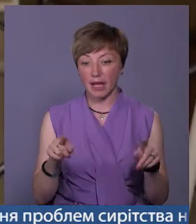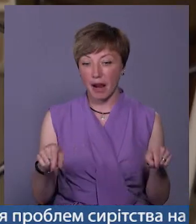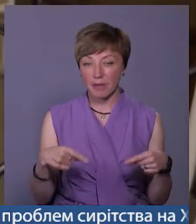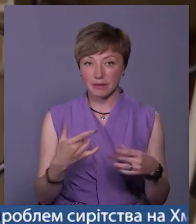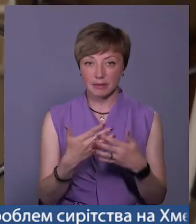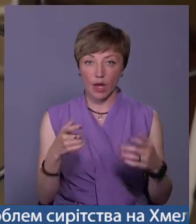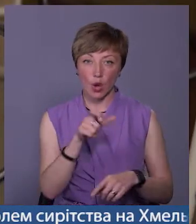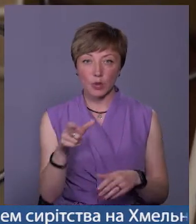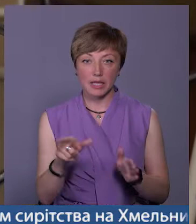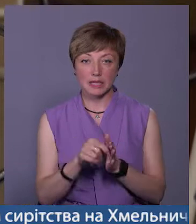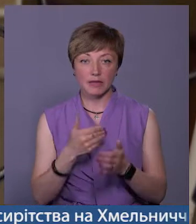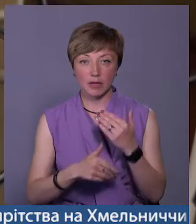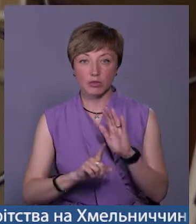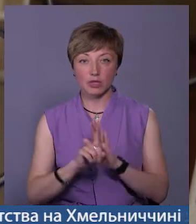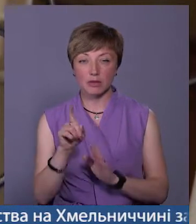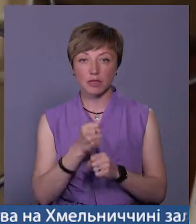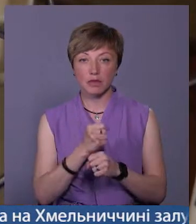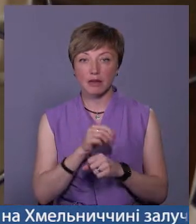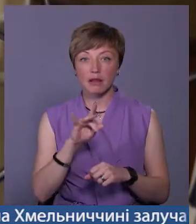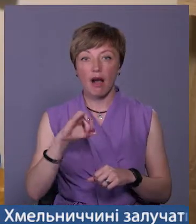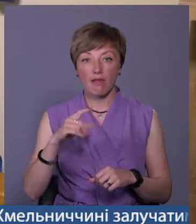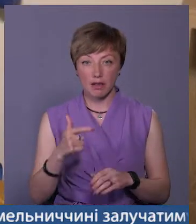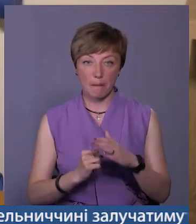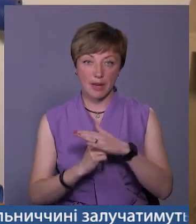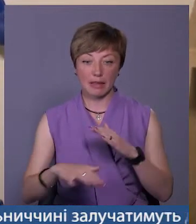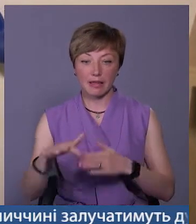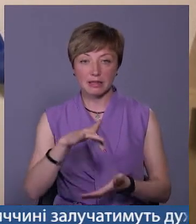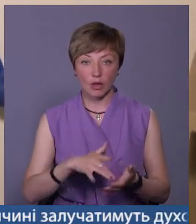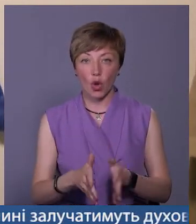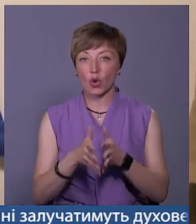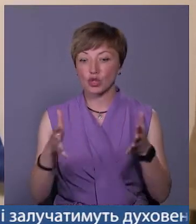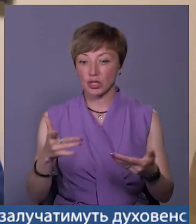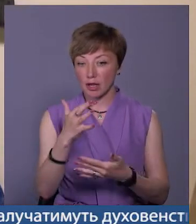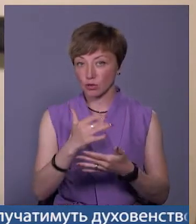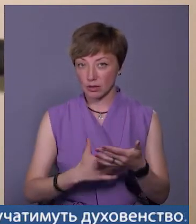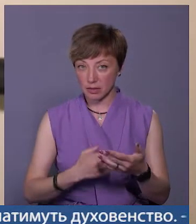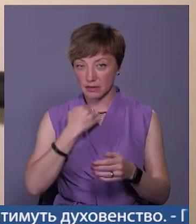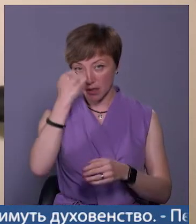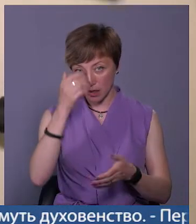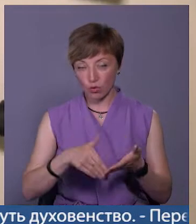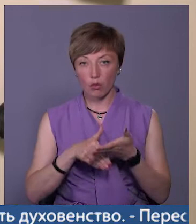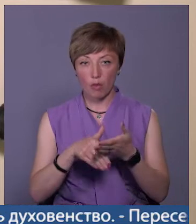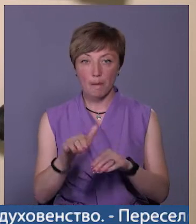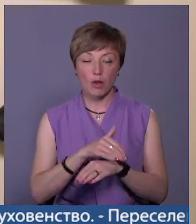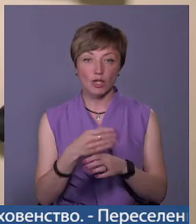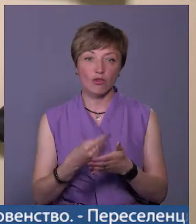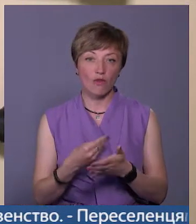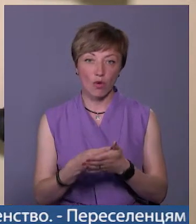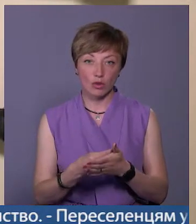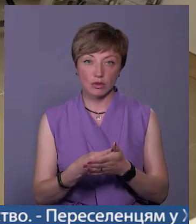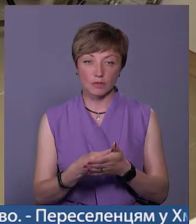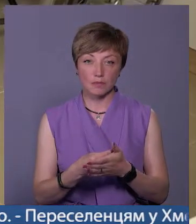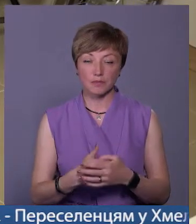інвалідністю, запрацював у травні на базі міського терцентру. Нещодавно тут розширився асортимент завдяки допомозі від благодійного фонду в